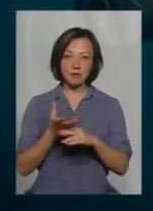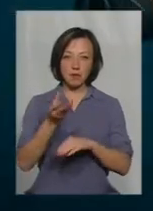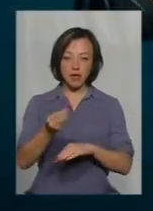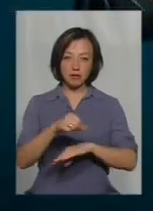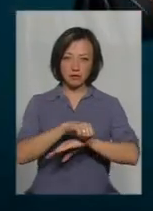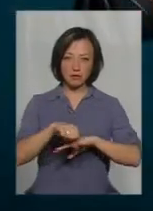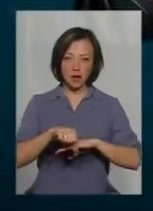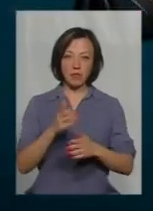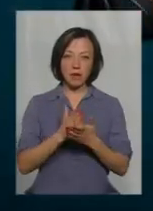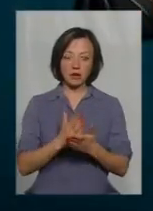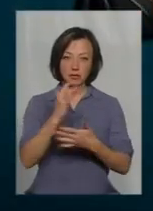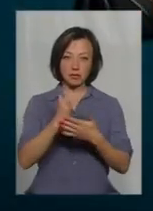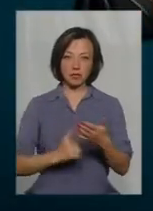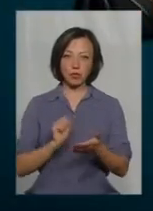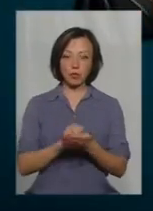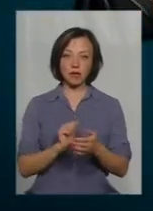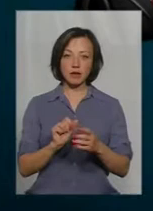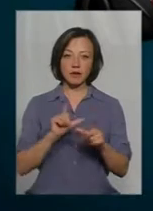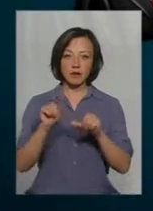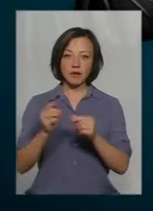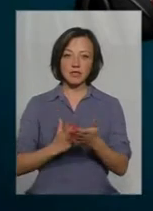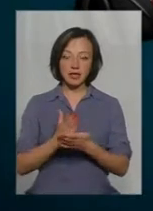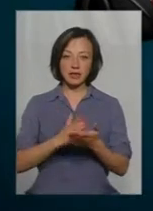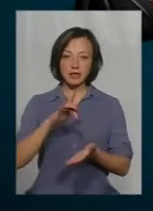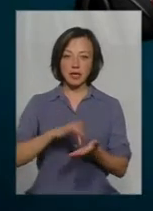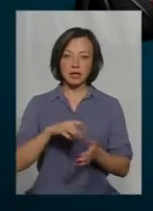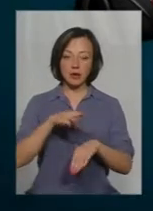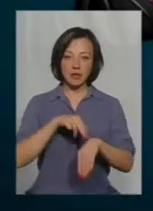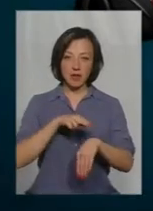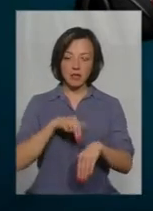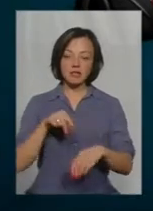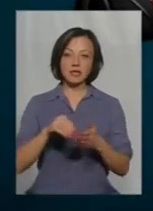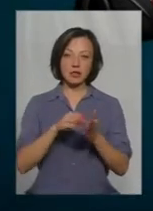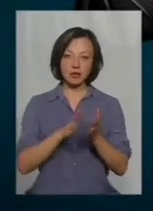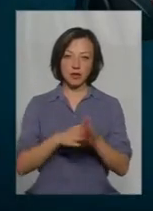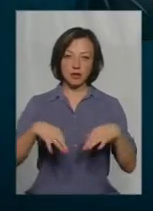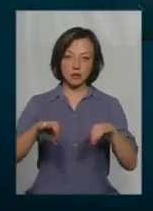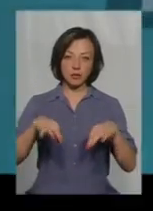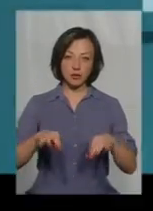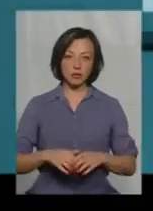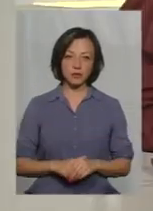Маючи на руках готовий пакет документів, відправитися в сервісний центр МВС та зареєструвати машину.